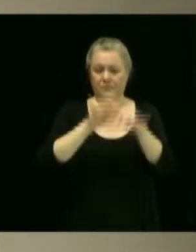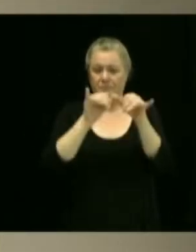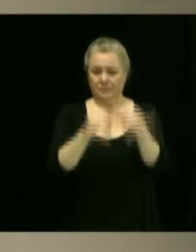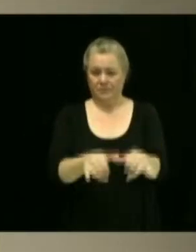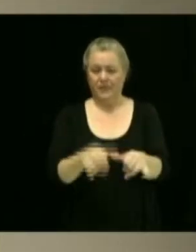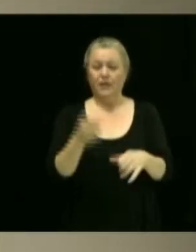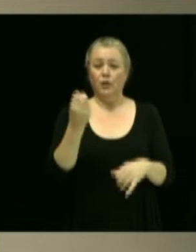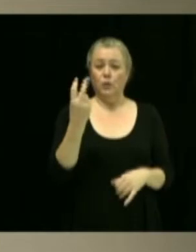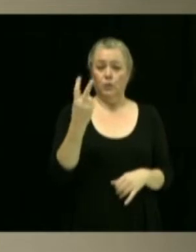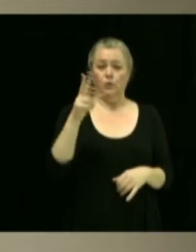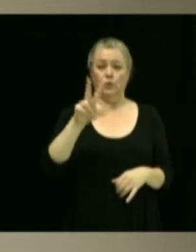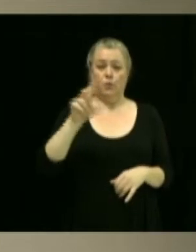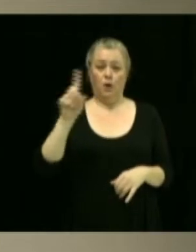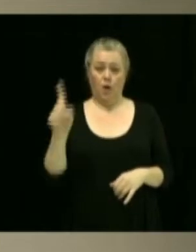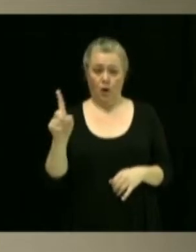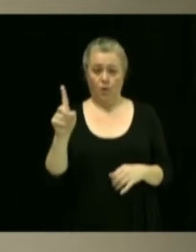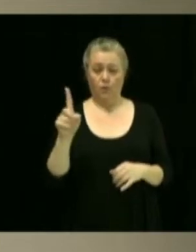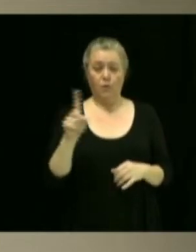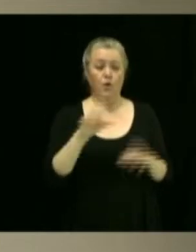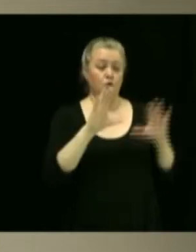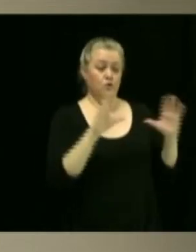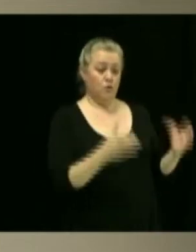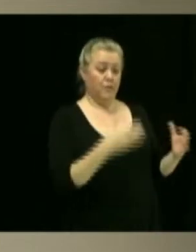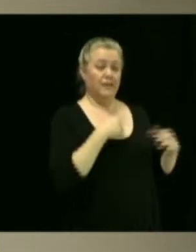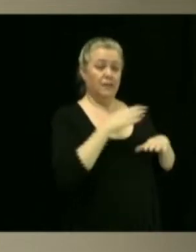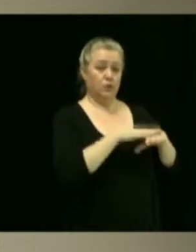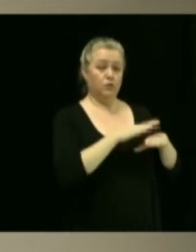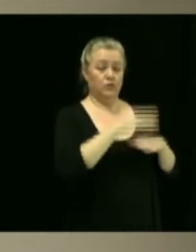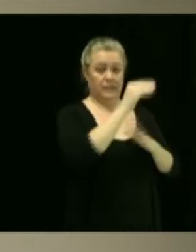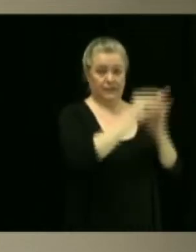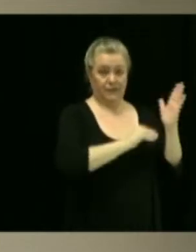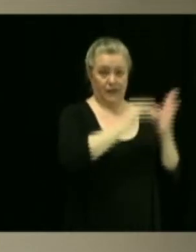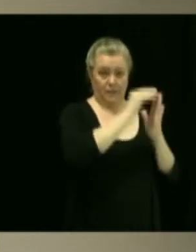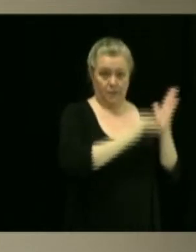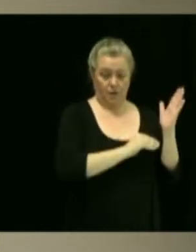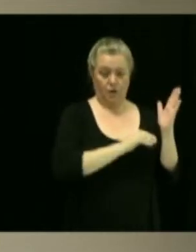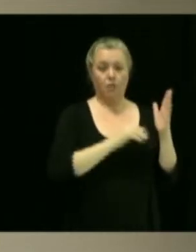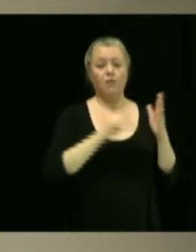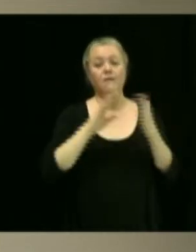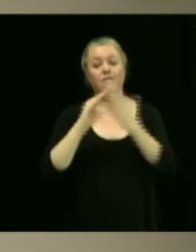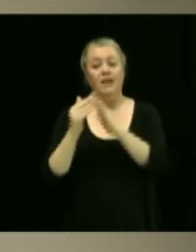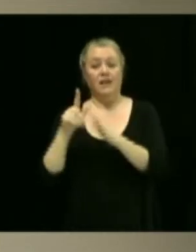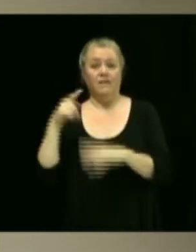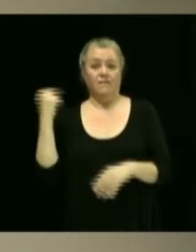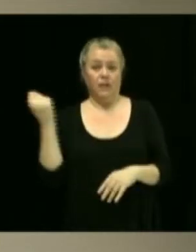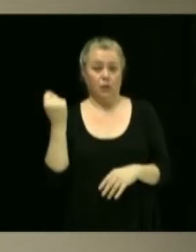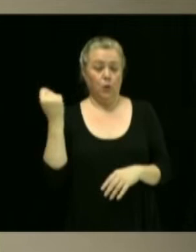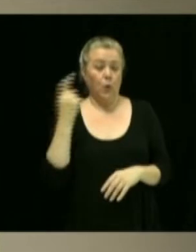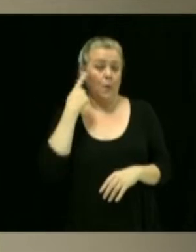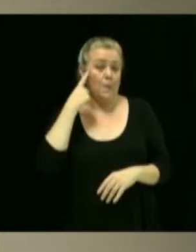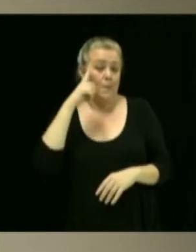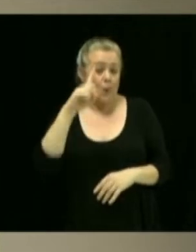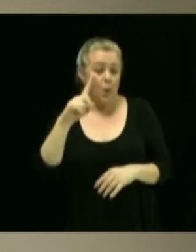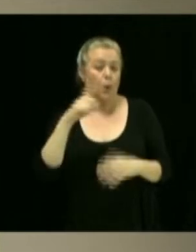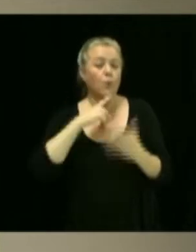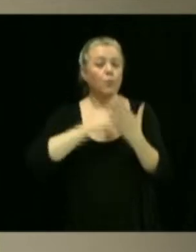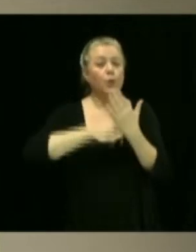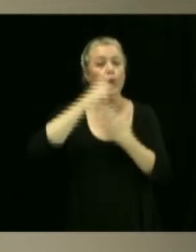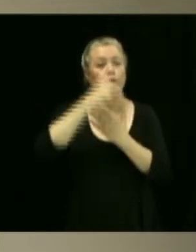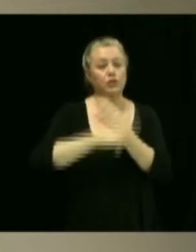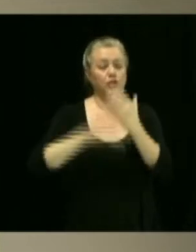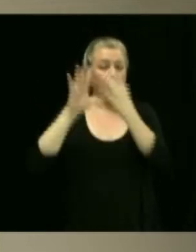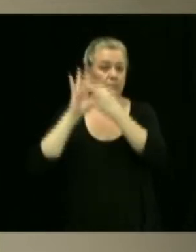.1, rapport du comité consultatif de la ville de Victoriaville relatif à des projets ayant trait au plan d'implantation et d